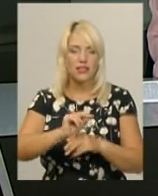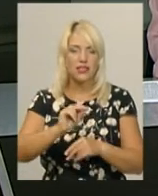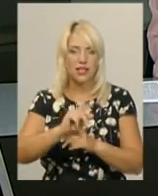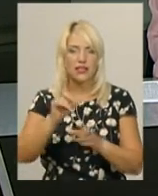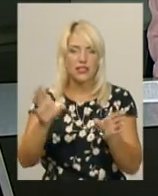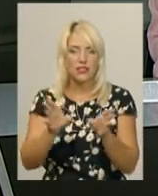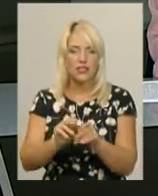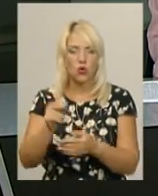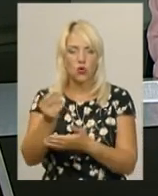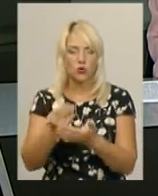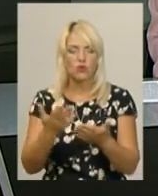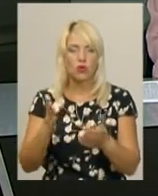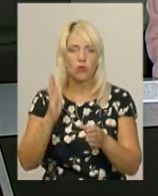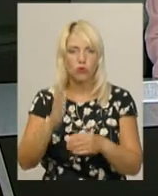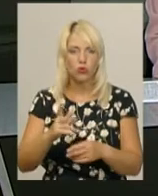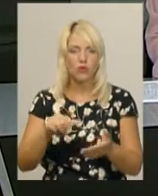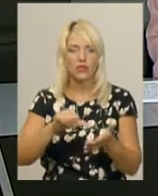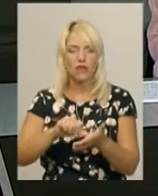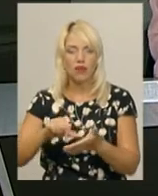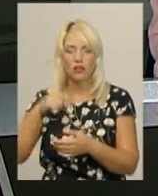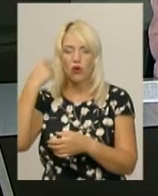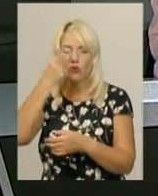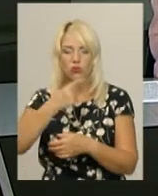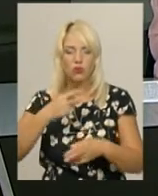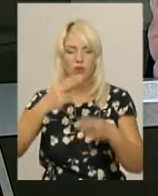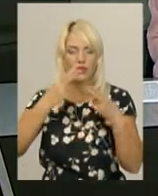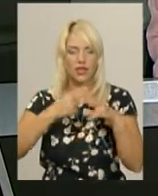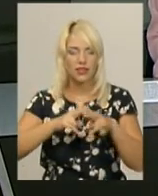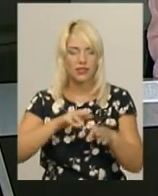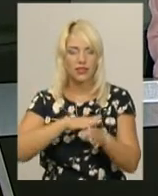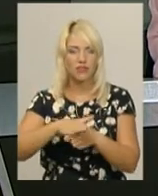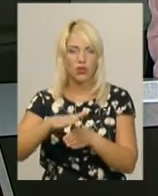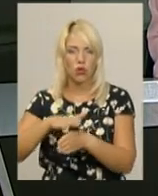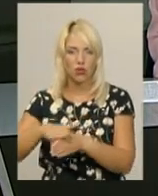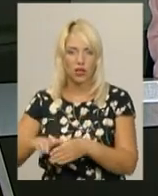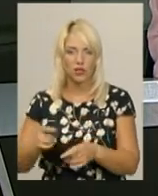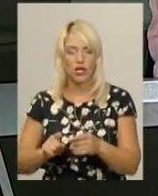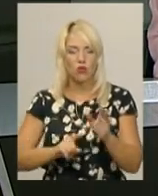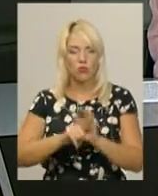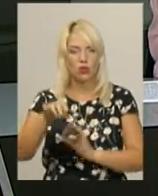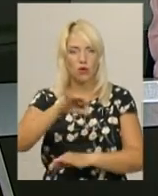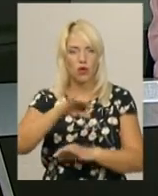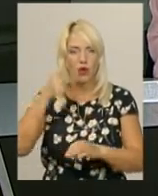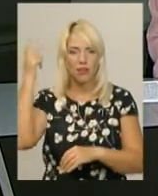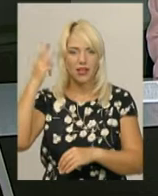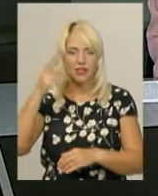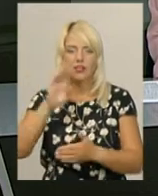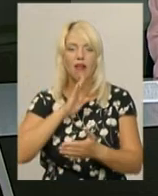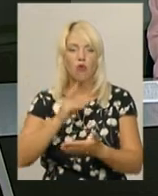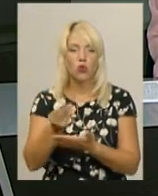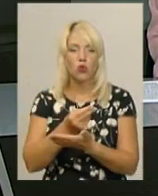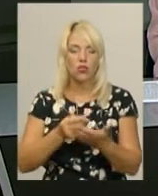будуть представляти особисті техніки виконання та міні-виставки власних робіт. Розпочне проєкт хмельницька художниця Надія Храмова.